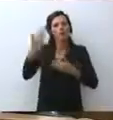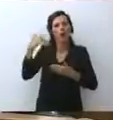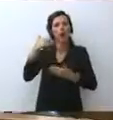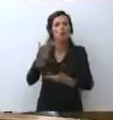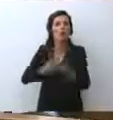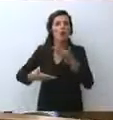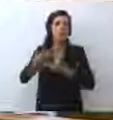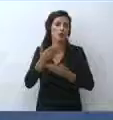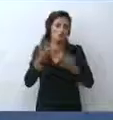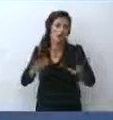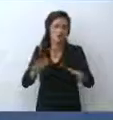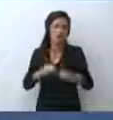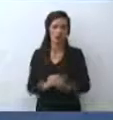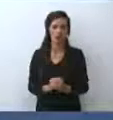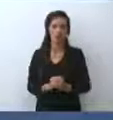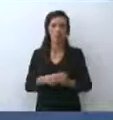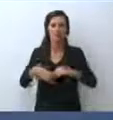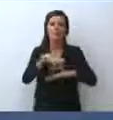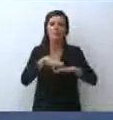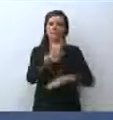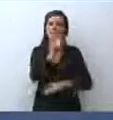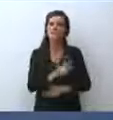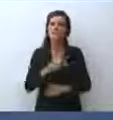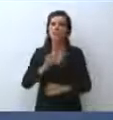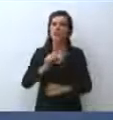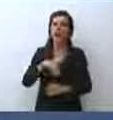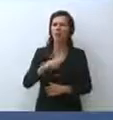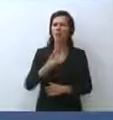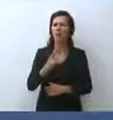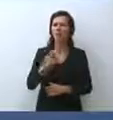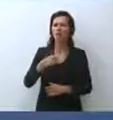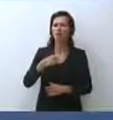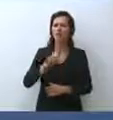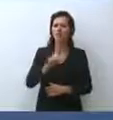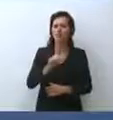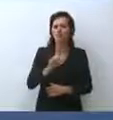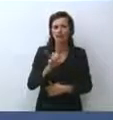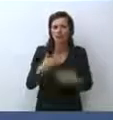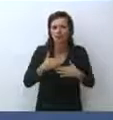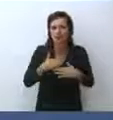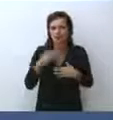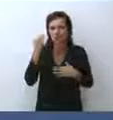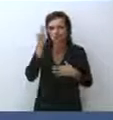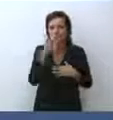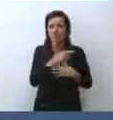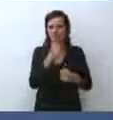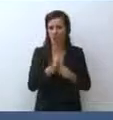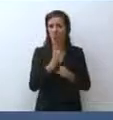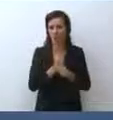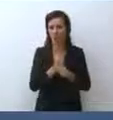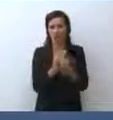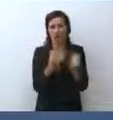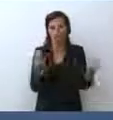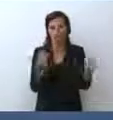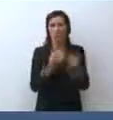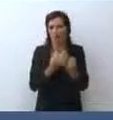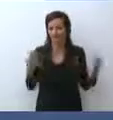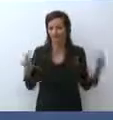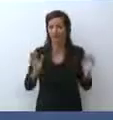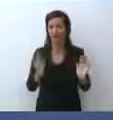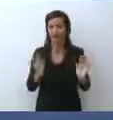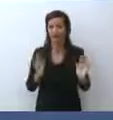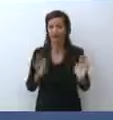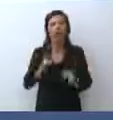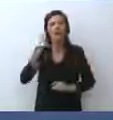Per quanto riguarda la Ministra Lamorgese, secondo me, lavora molto bene. Il problema è molto